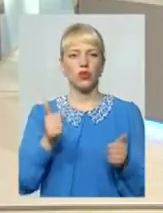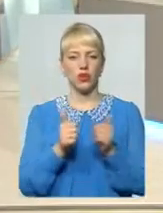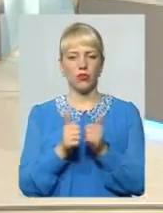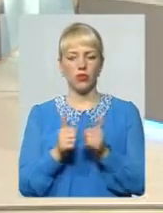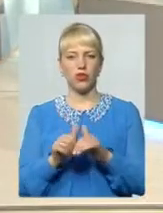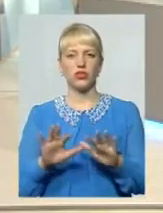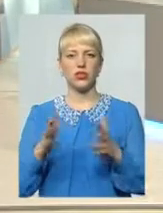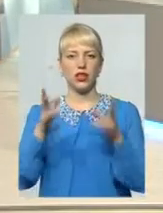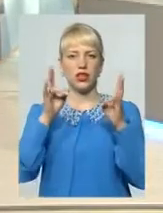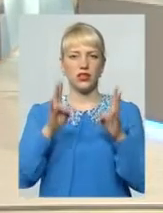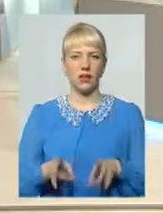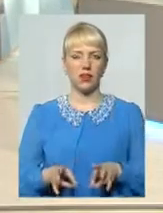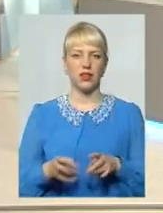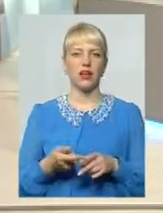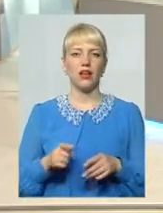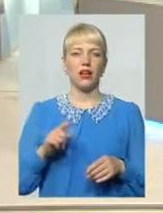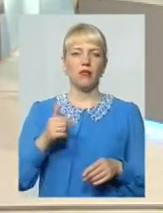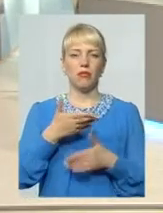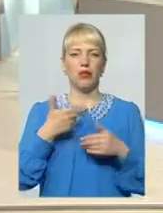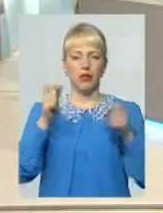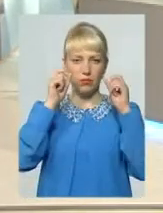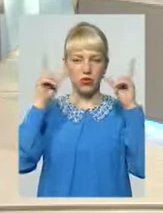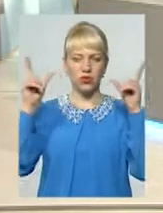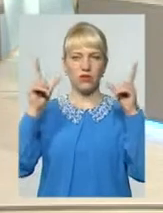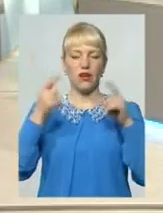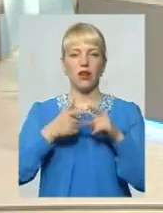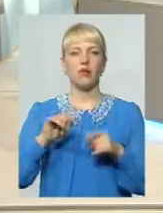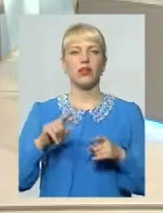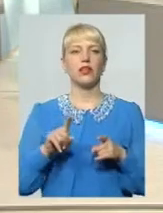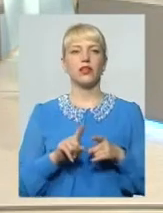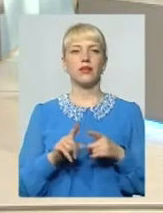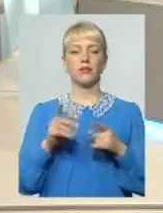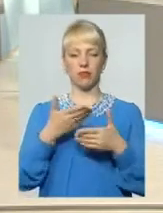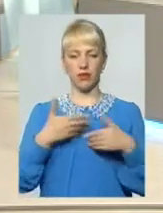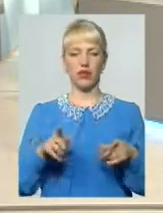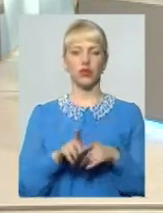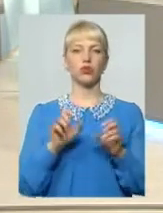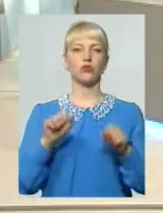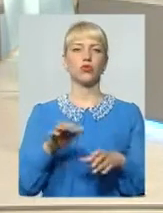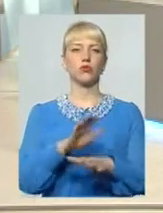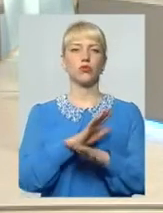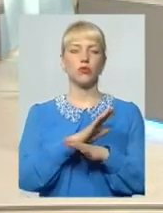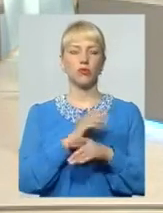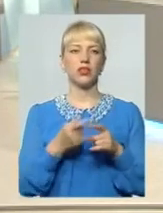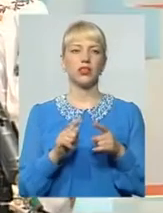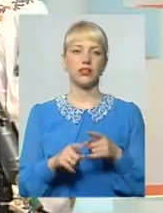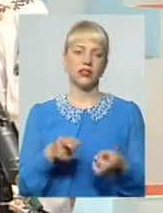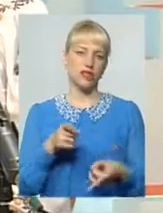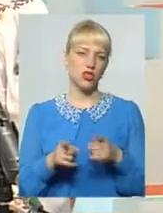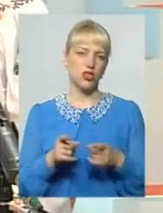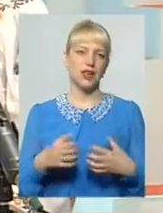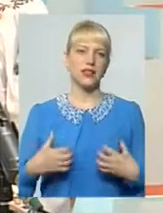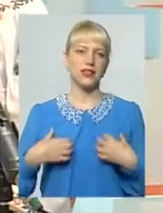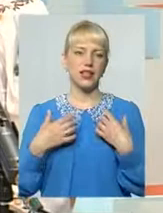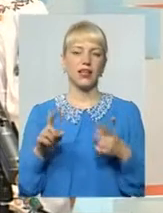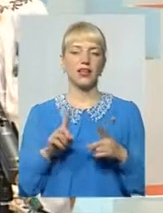біда, ми, знаєте, як прозріваємо, а такі ми теж можемо померти І це звичайний страх, який не